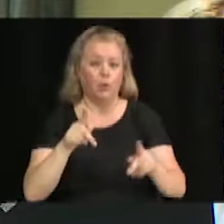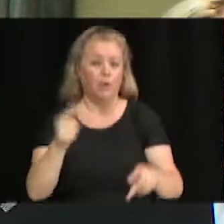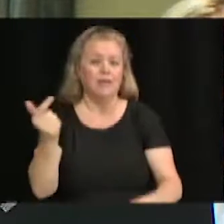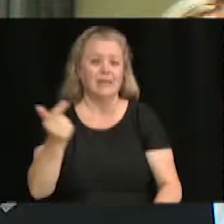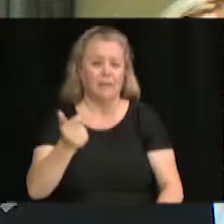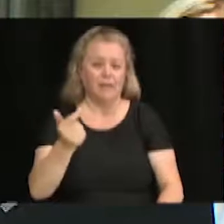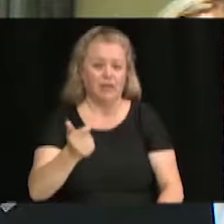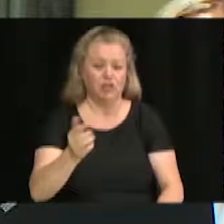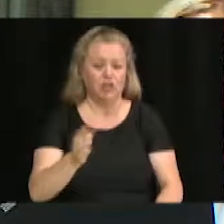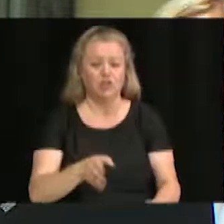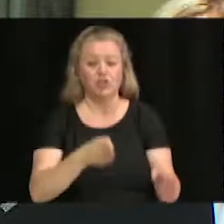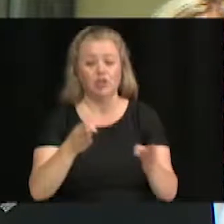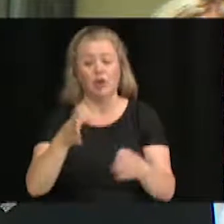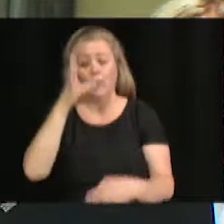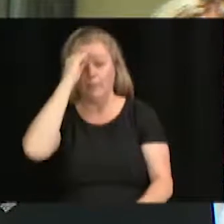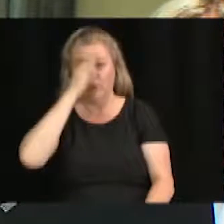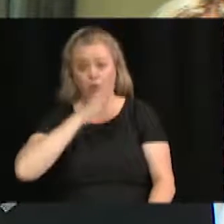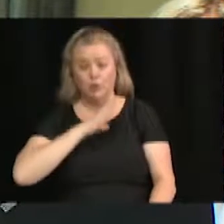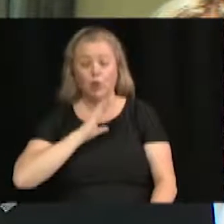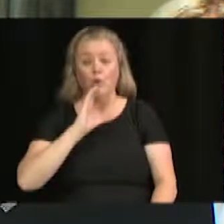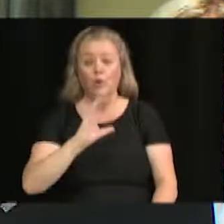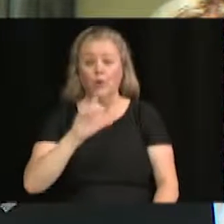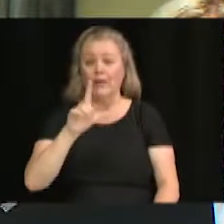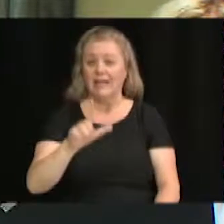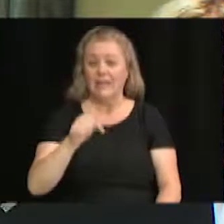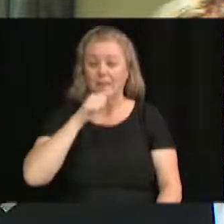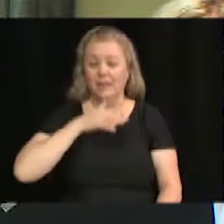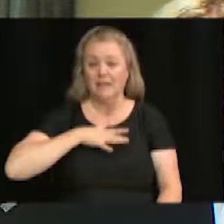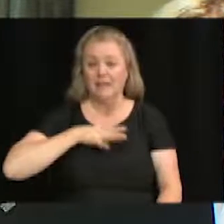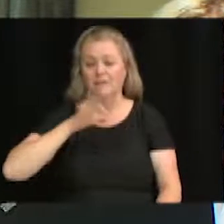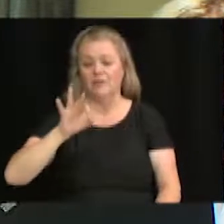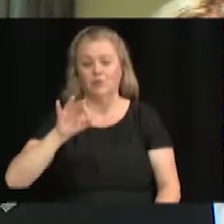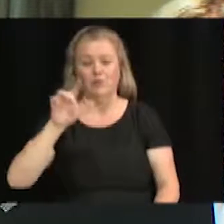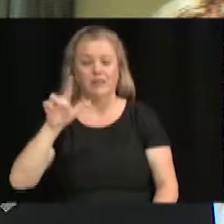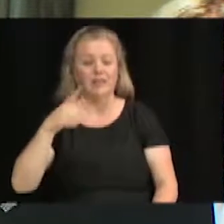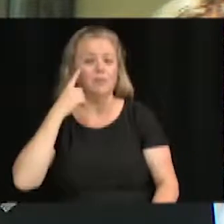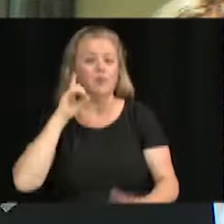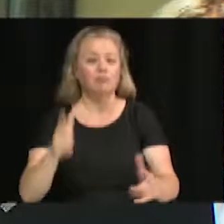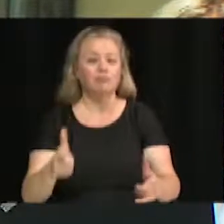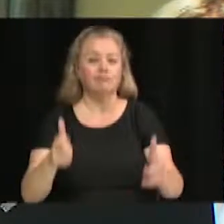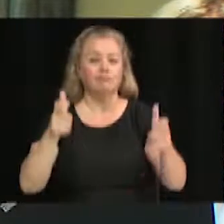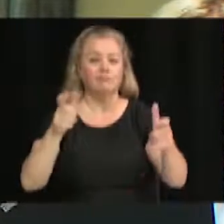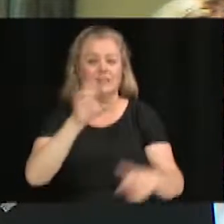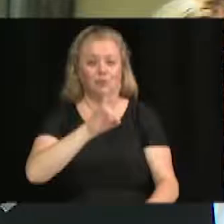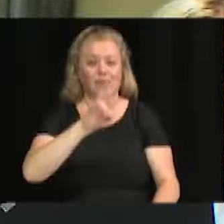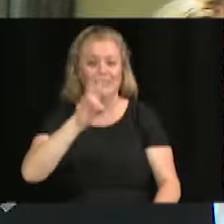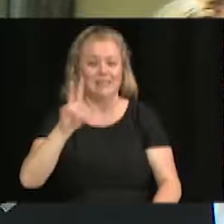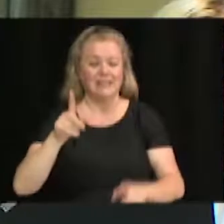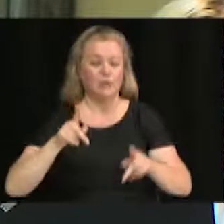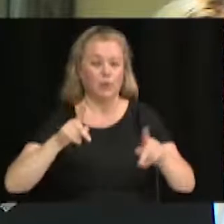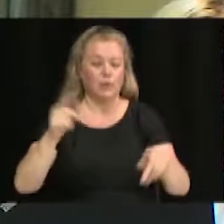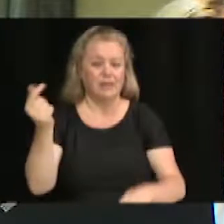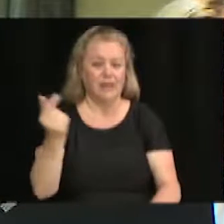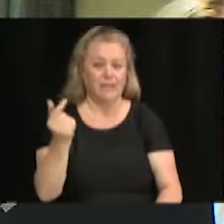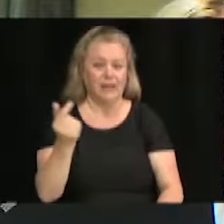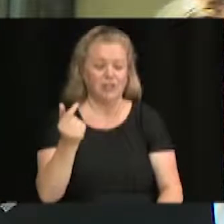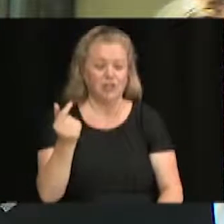M. Claude Lié et Mme Françoise Landry pour l'immeuble du 77 rue Gamache.